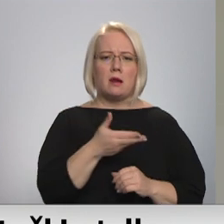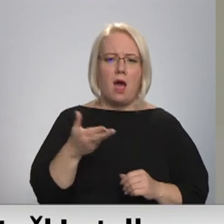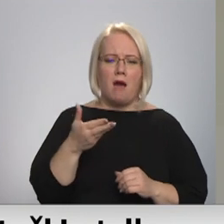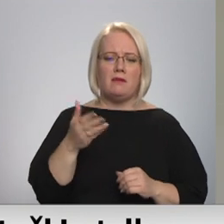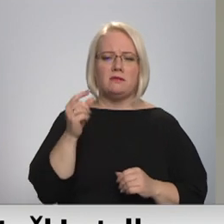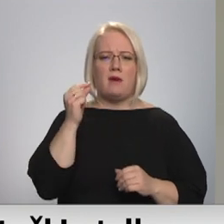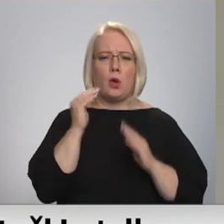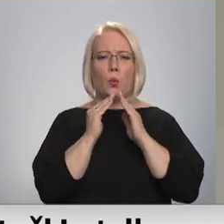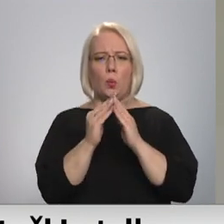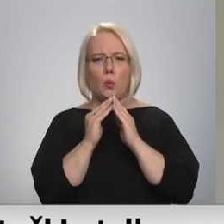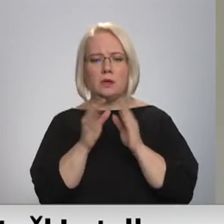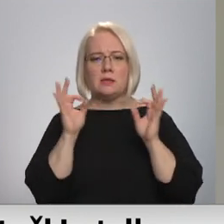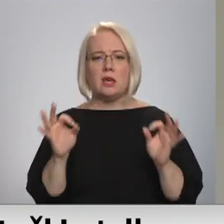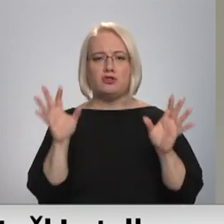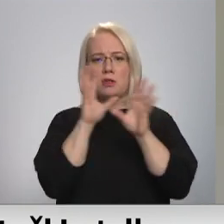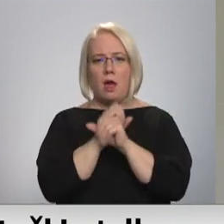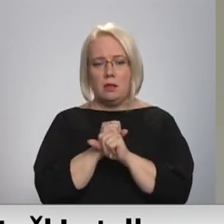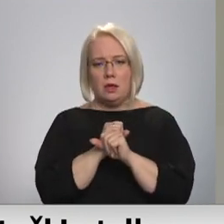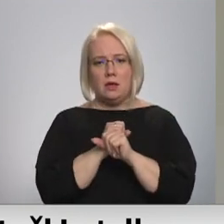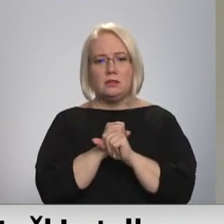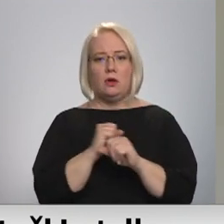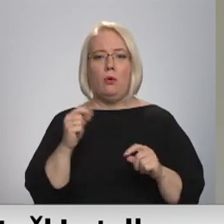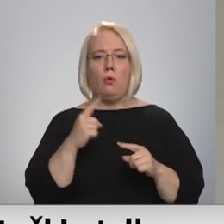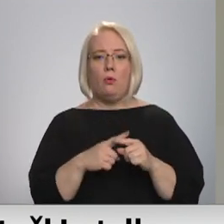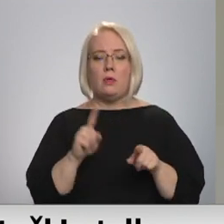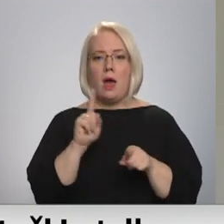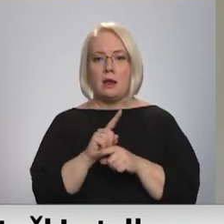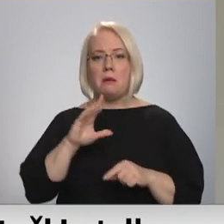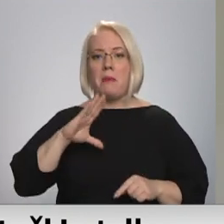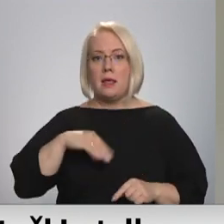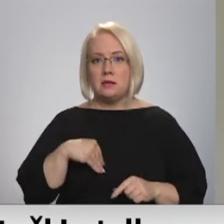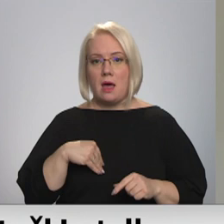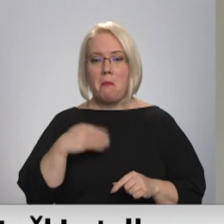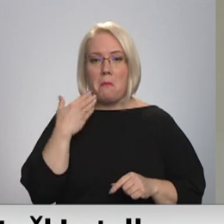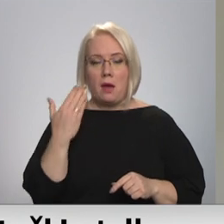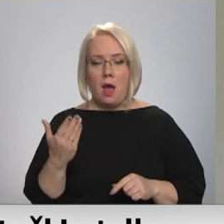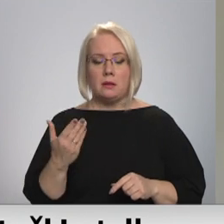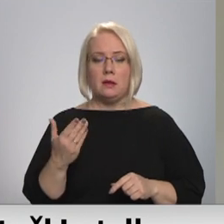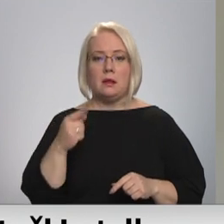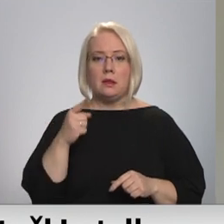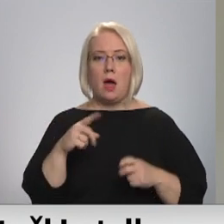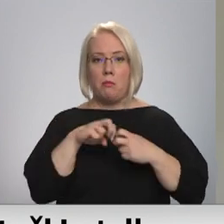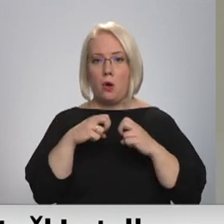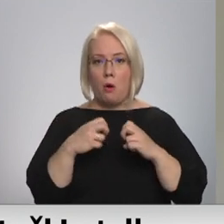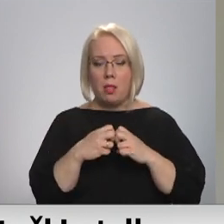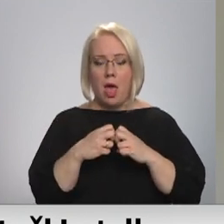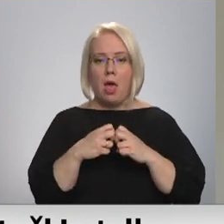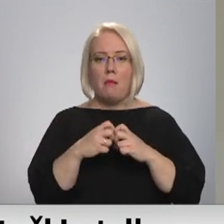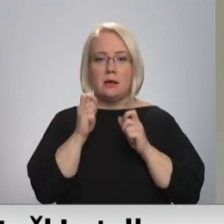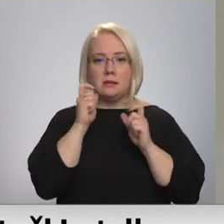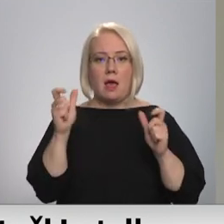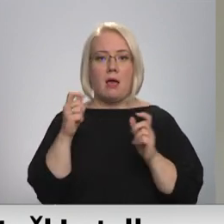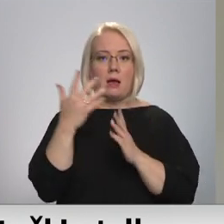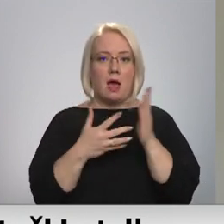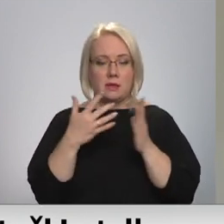kūtis naktīs. Un jā, arī pēc tam, kad tā problēma skaļā tik atrastināta,